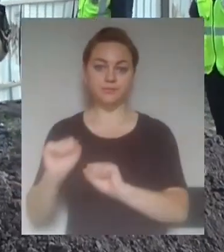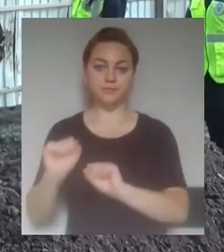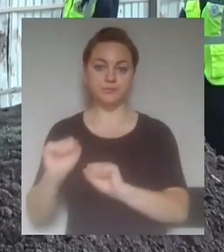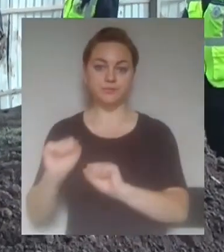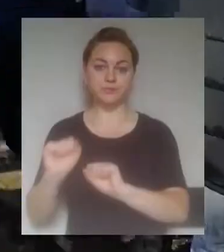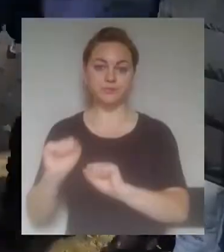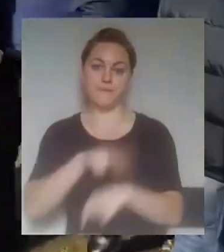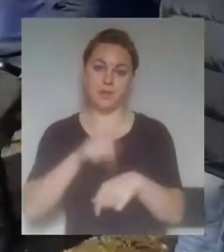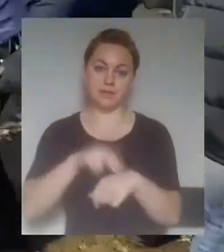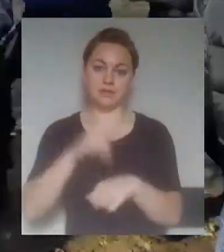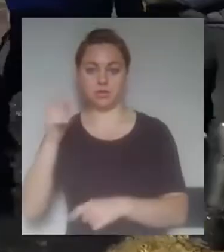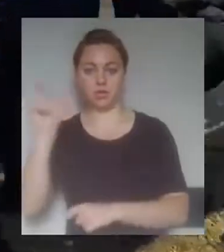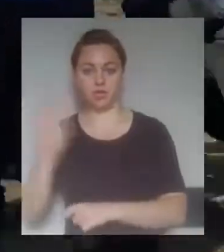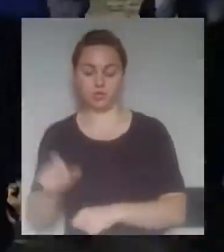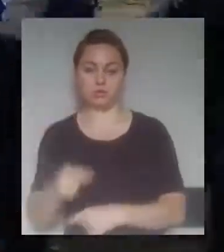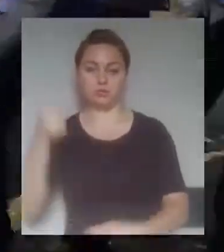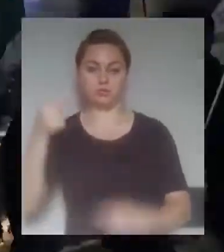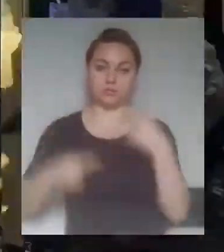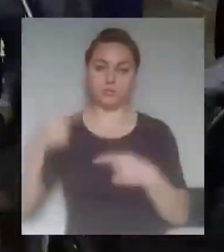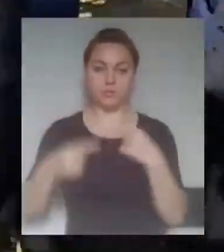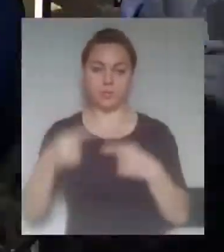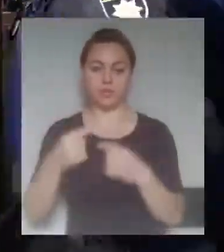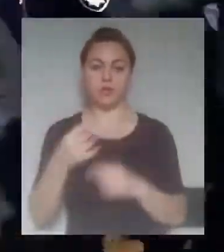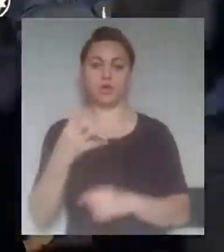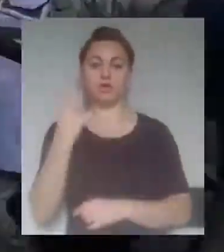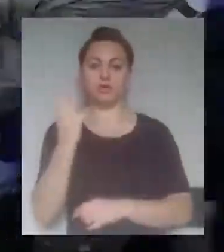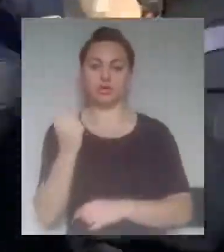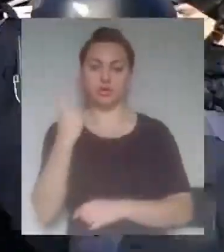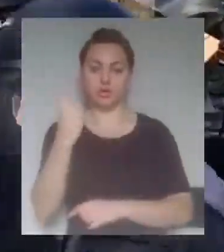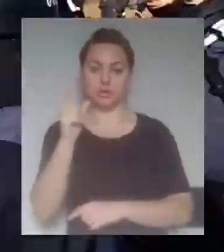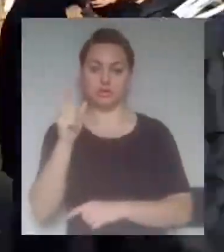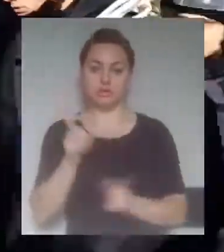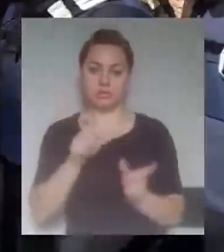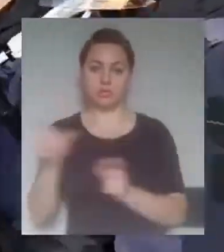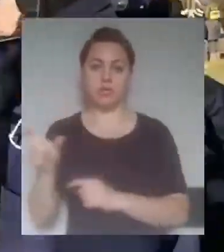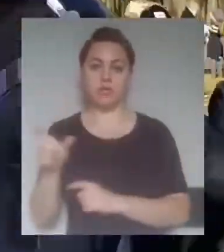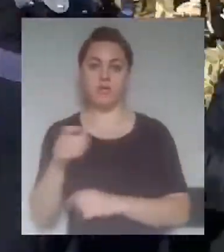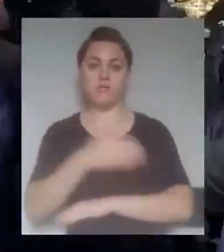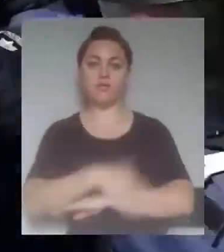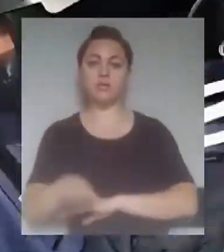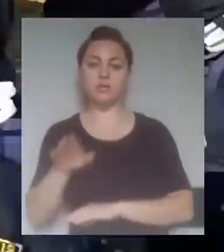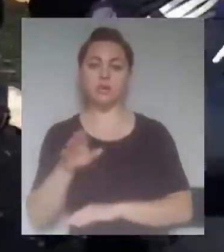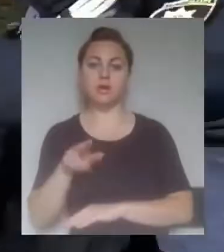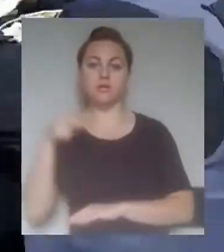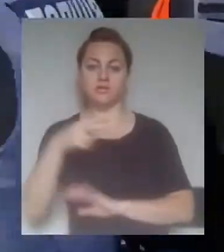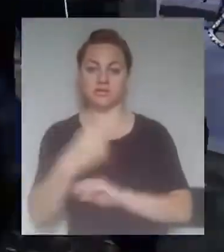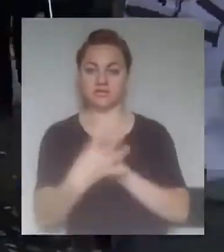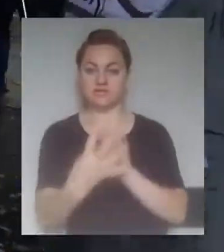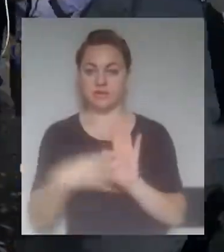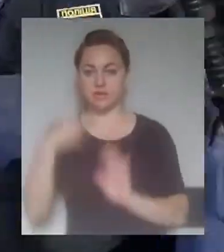сутички. Побудували «Доктаун» у районі меморіалу 411 БТР на вулиці Миколи Троїцького у 2019 році.